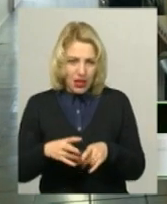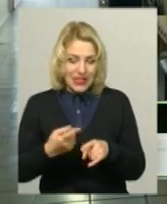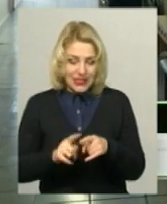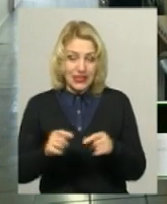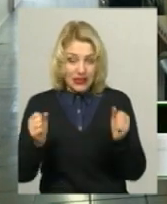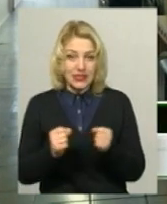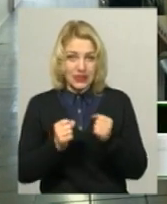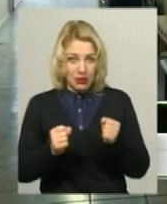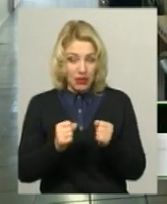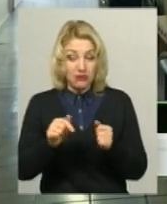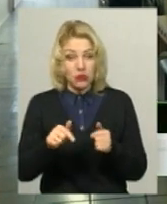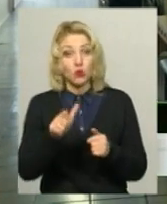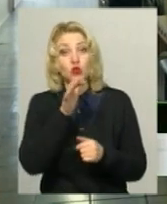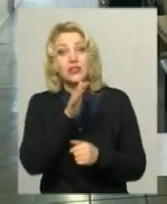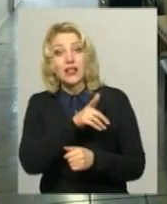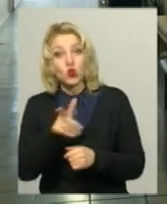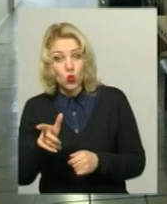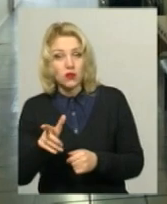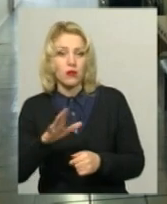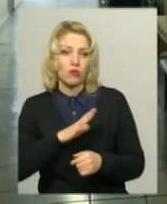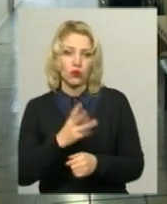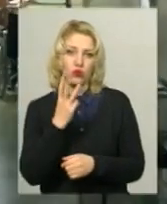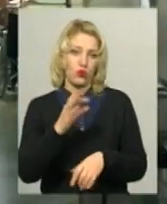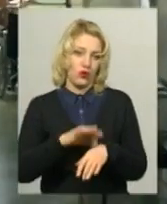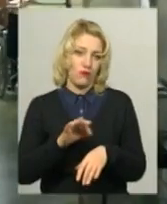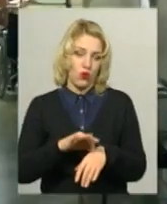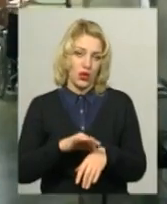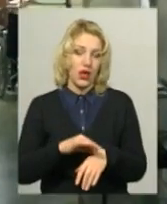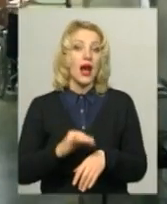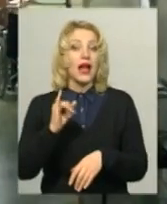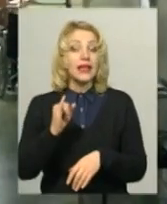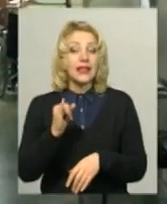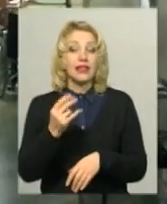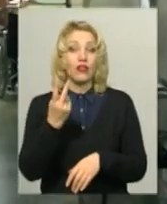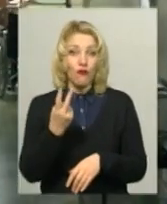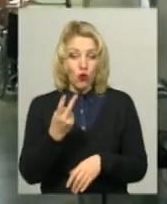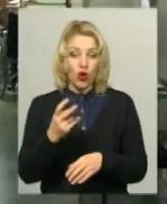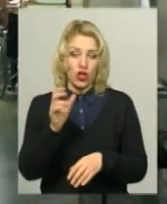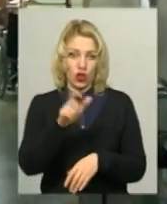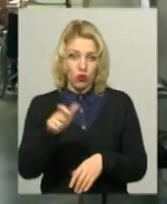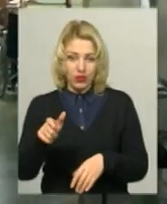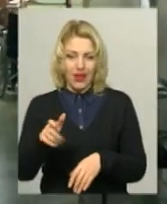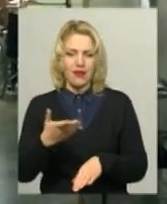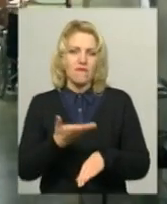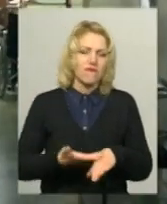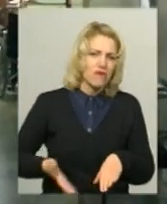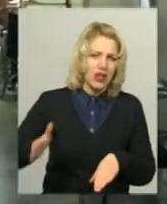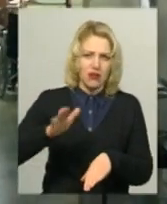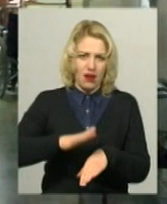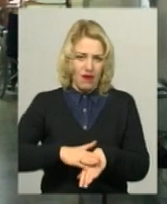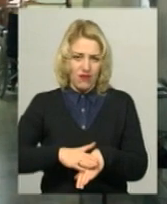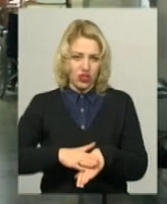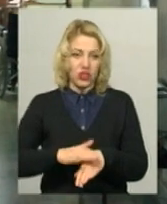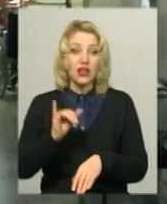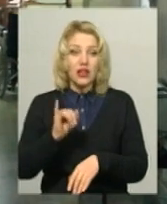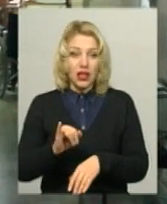зими, в цьому сезоні було троє хворих. Двоє було вкрай важких. Один